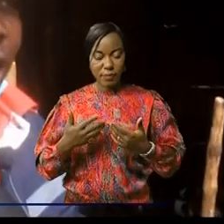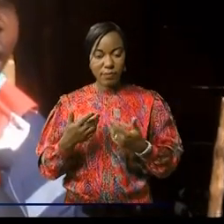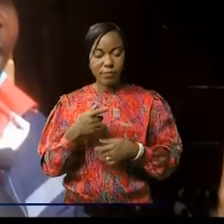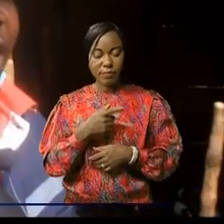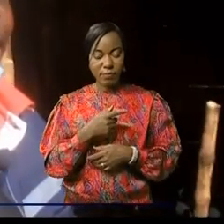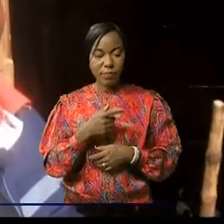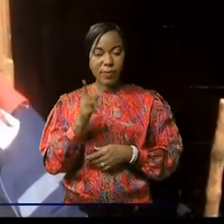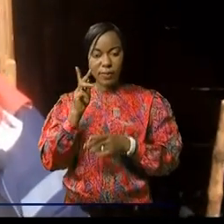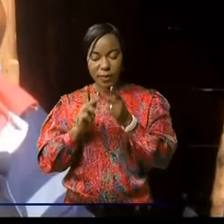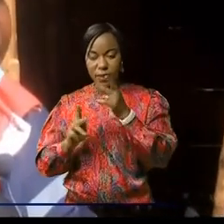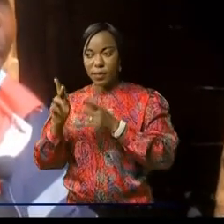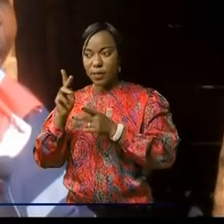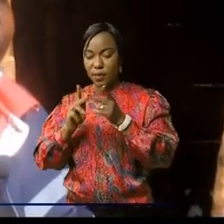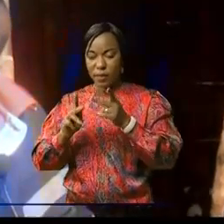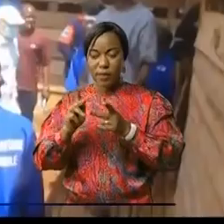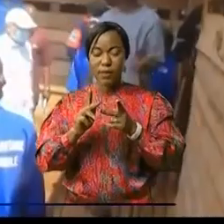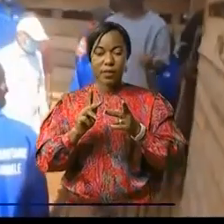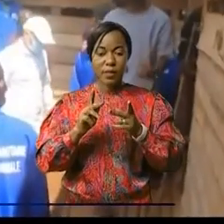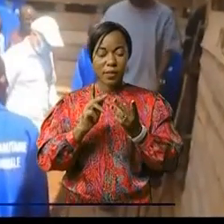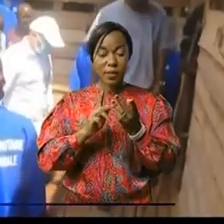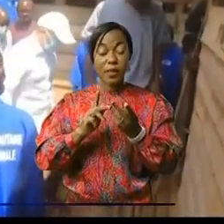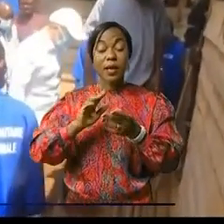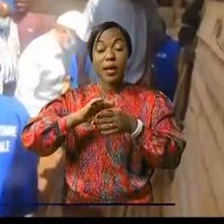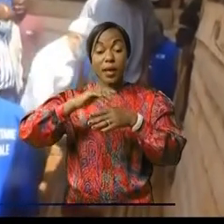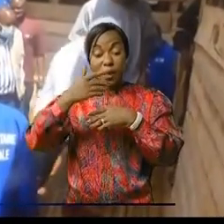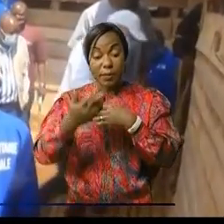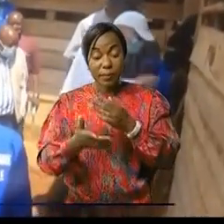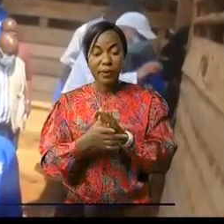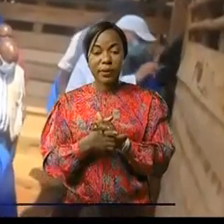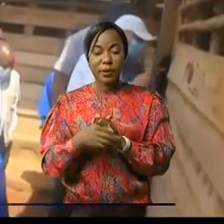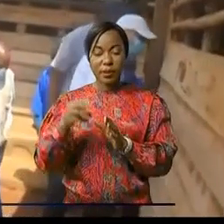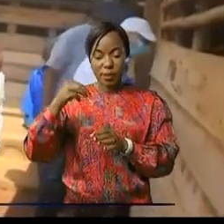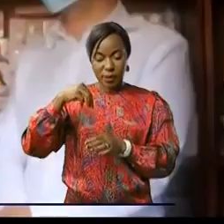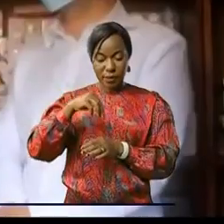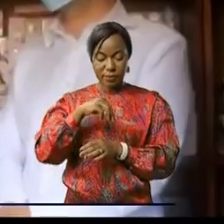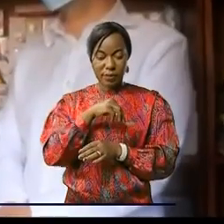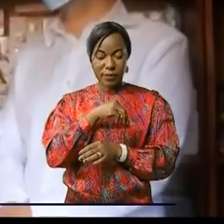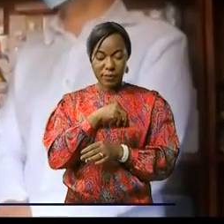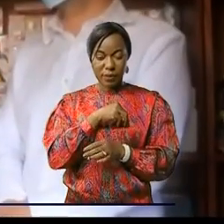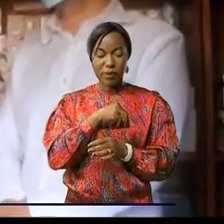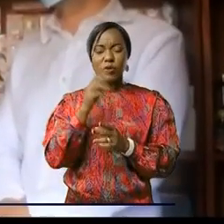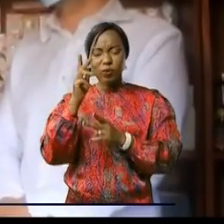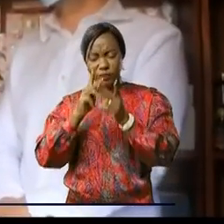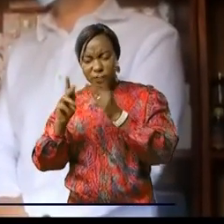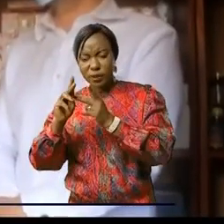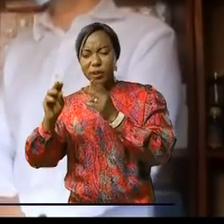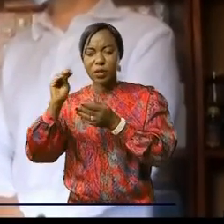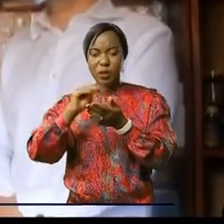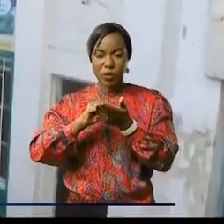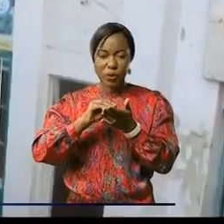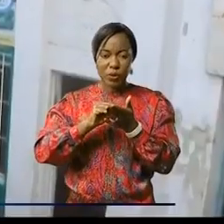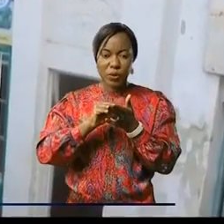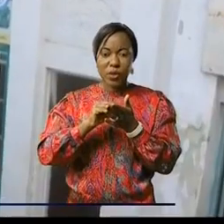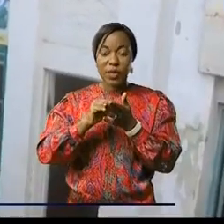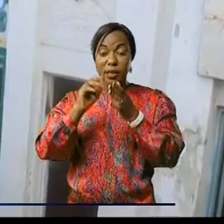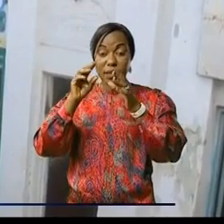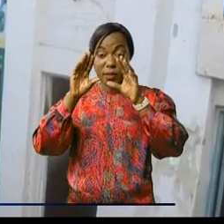mais nous allons rester à pérenniser les effets du projet. Ensuite, le membre de la délégation a visité une pharmacie vétérinaire à